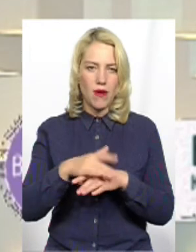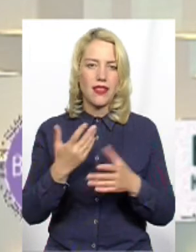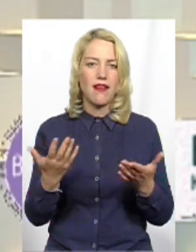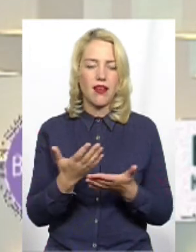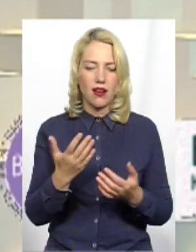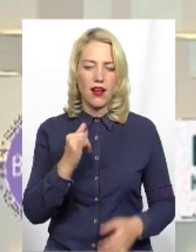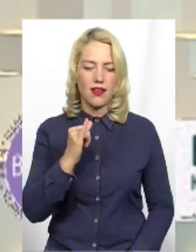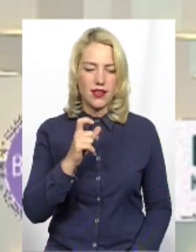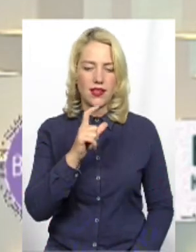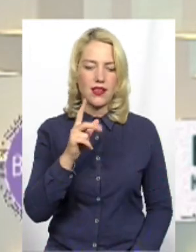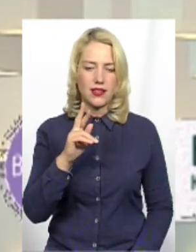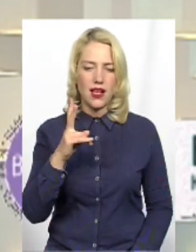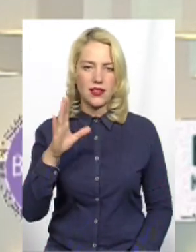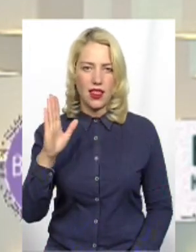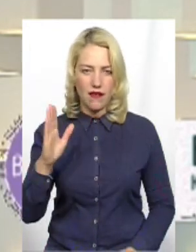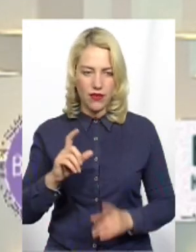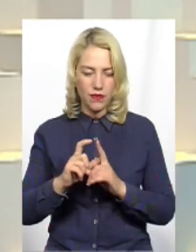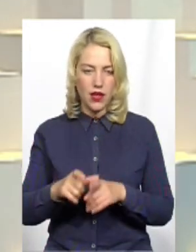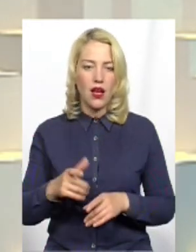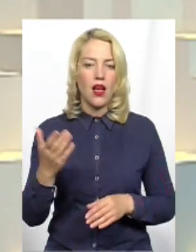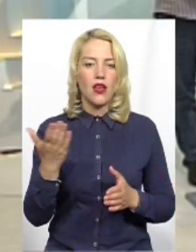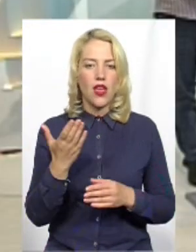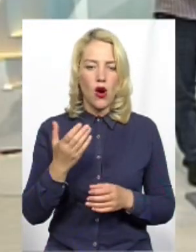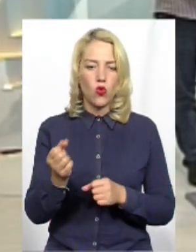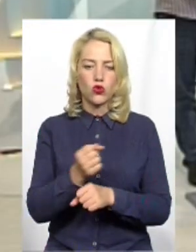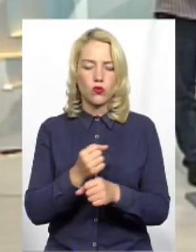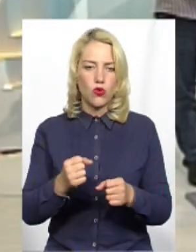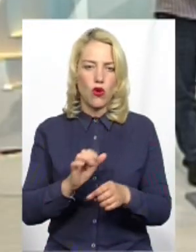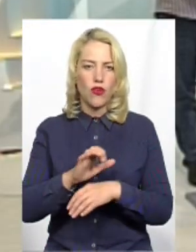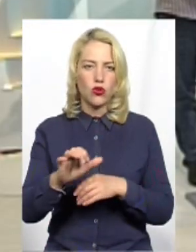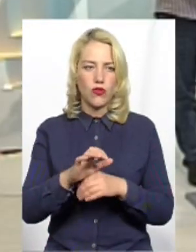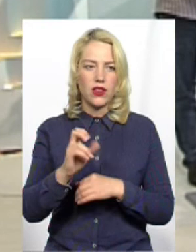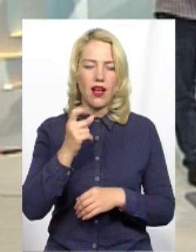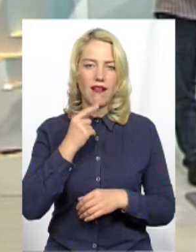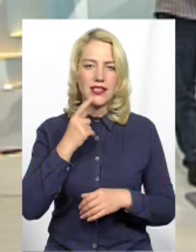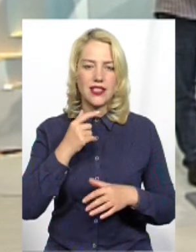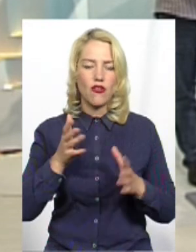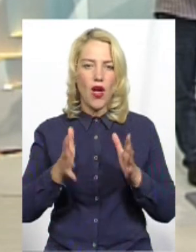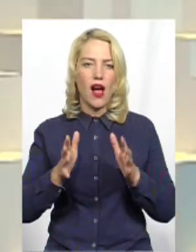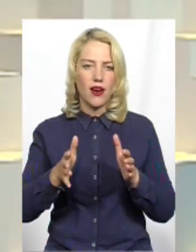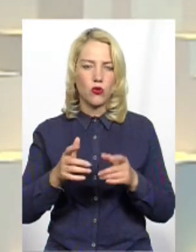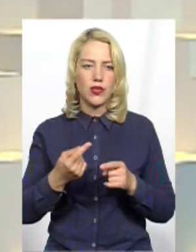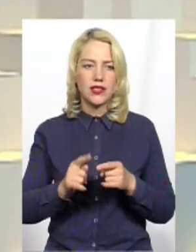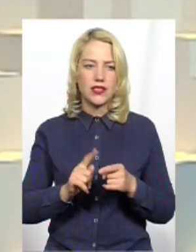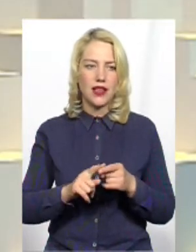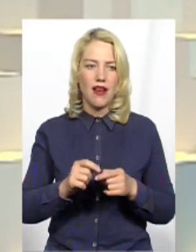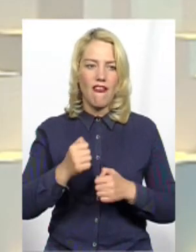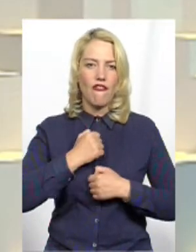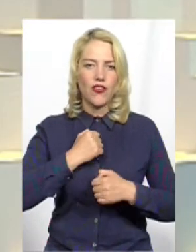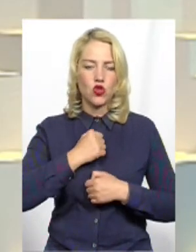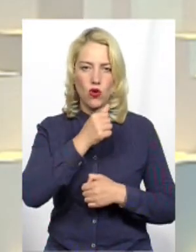Яку зброю виготовляють на Красилівському агрегатному? Ну, я думаю, це військова таємниця Я